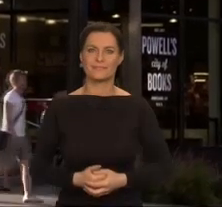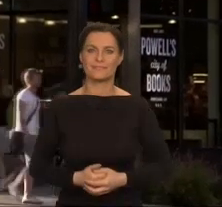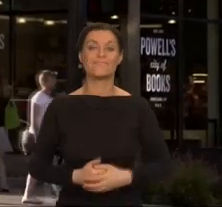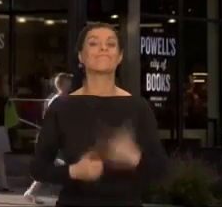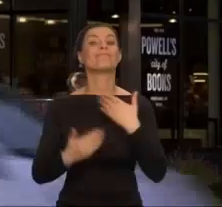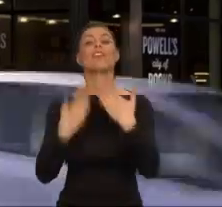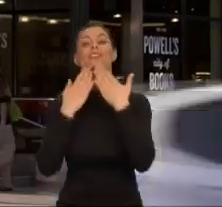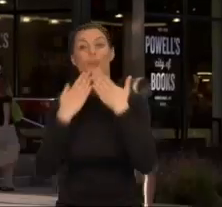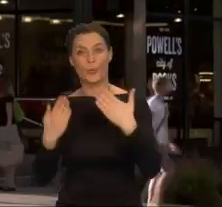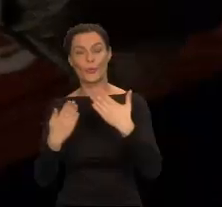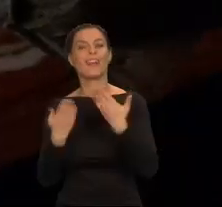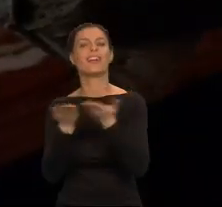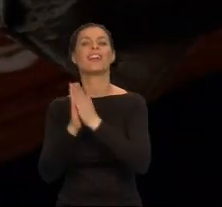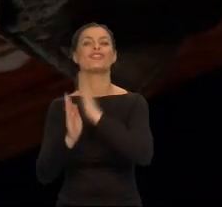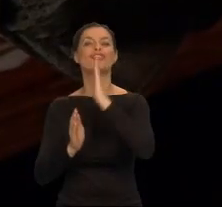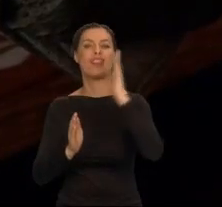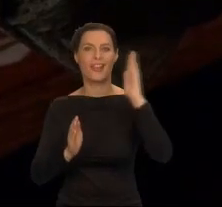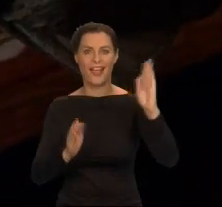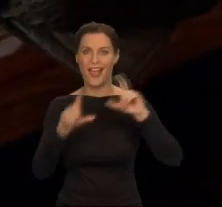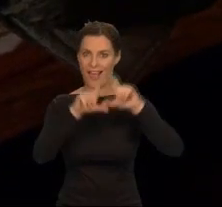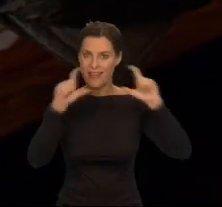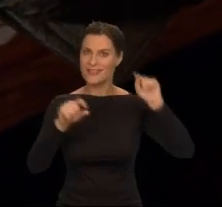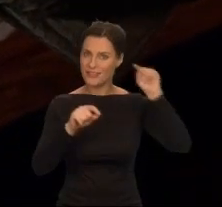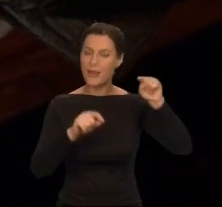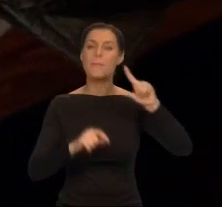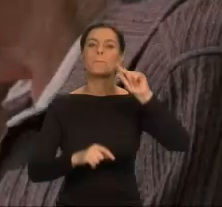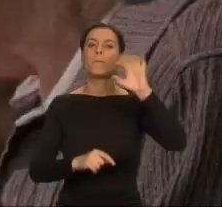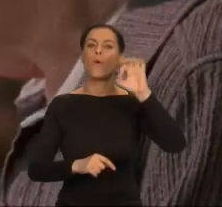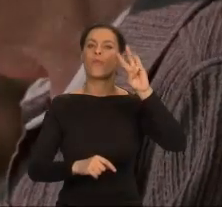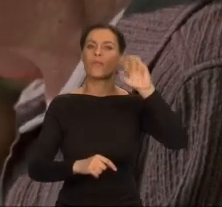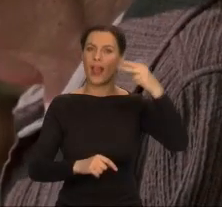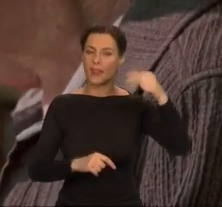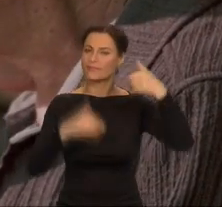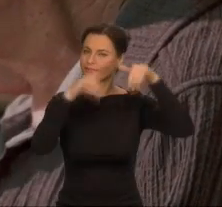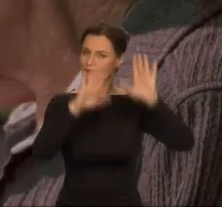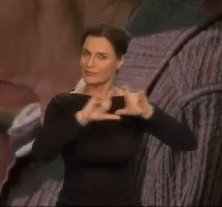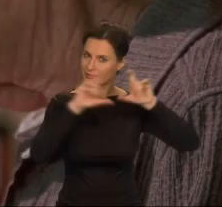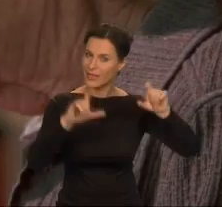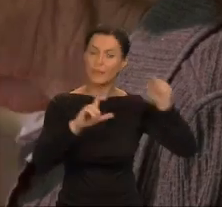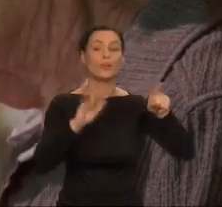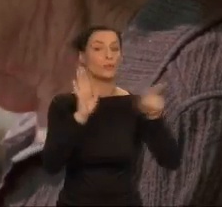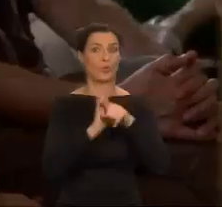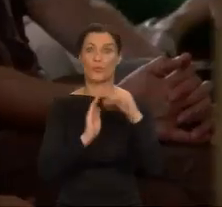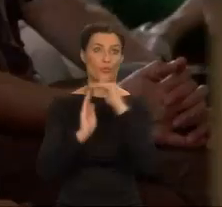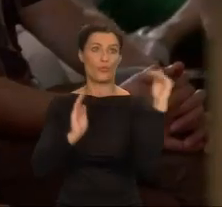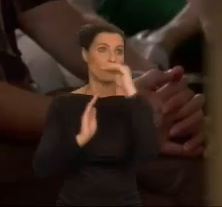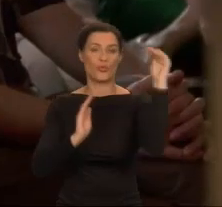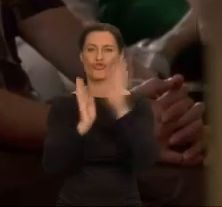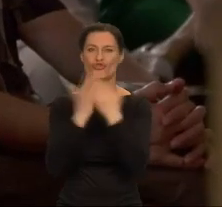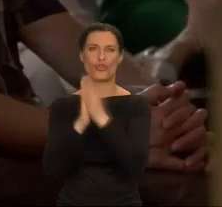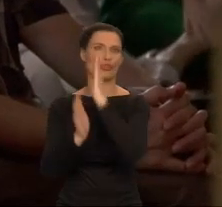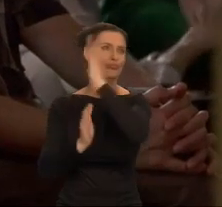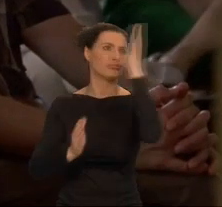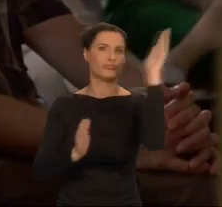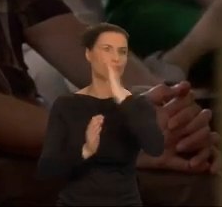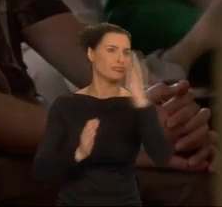Księgarnio Pawele. Miło tu wracać. Na tych półkach stoi mnóstwo książek o pisaniu.